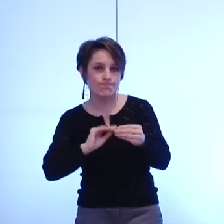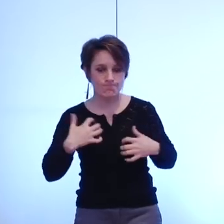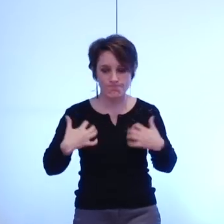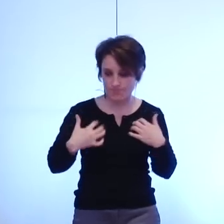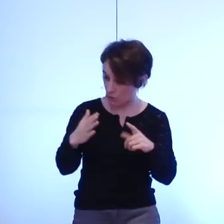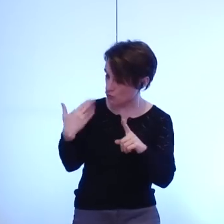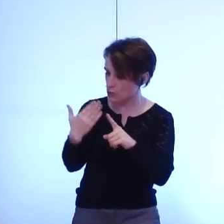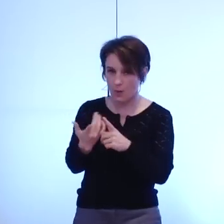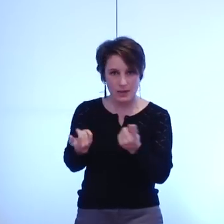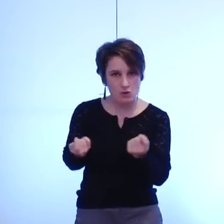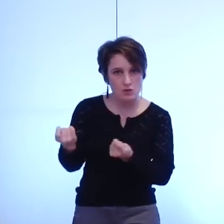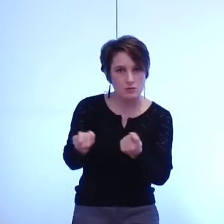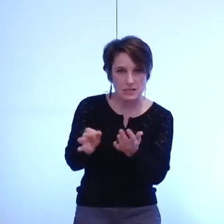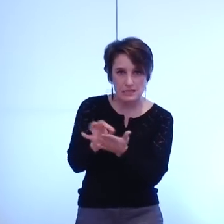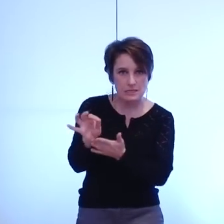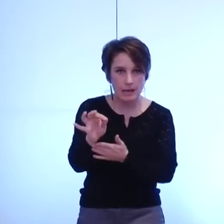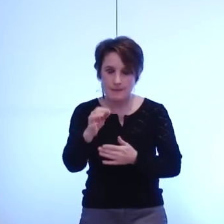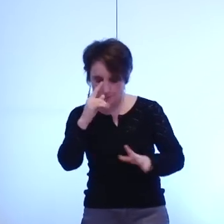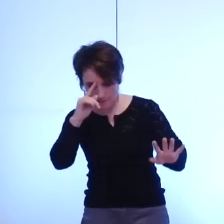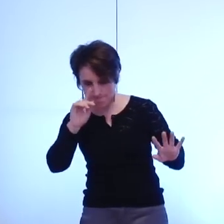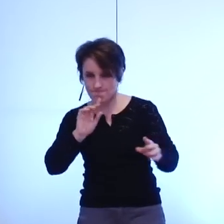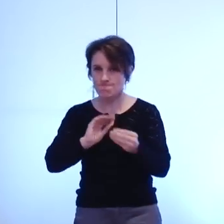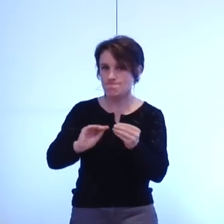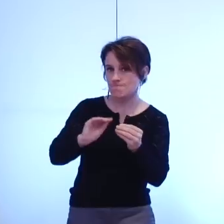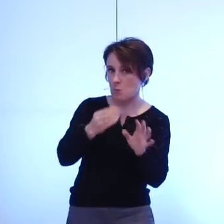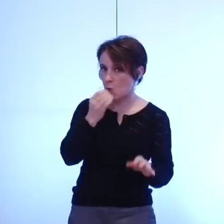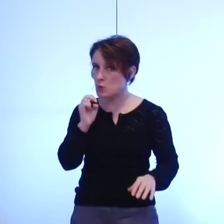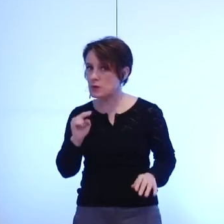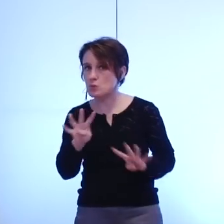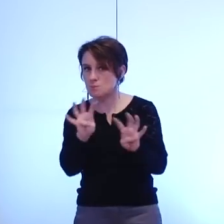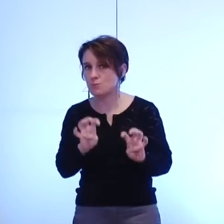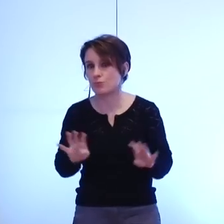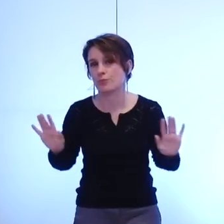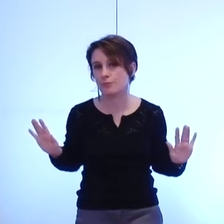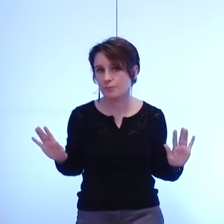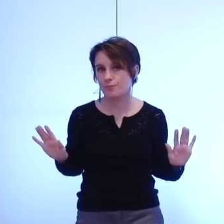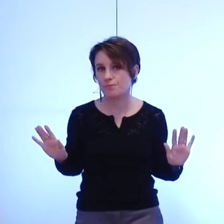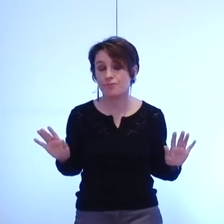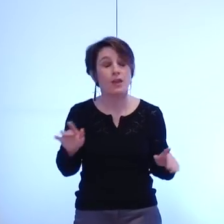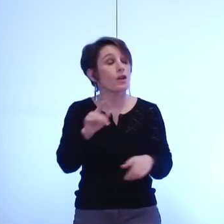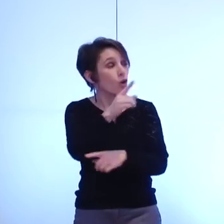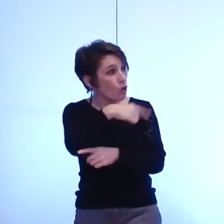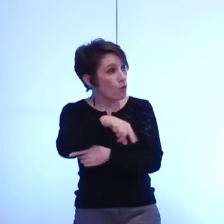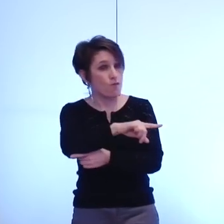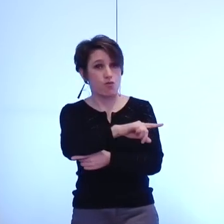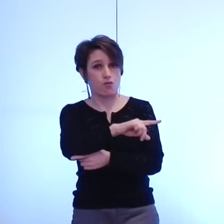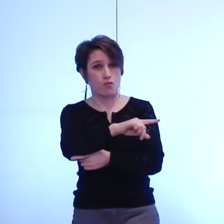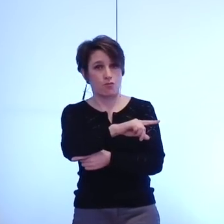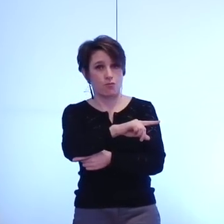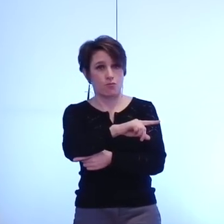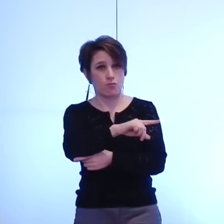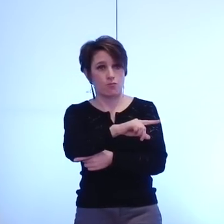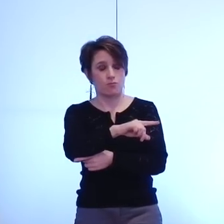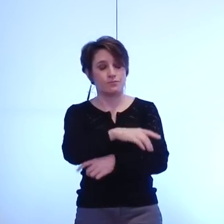conduites depuis neuf mois parce que au fond vous avez réussi l'exploit de ne